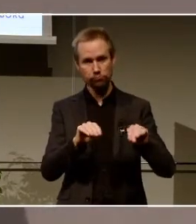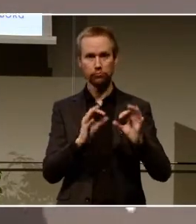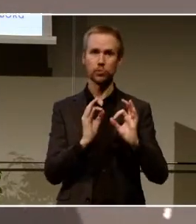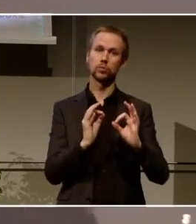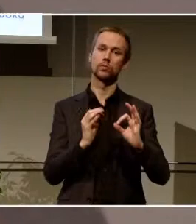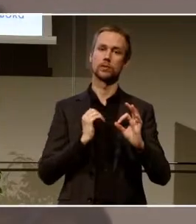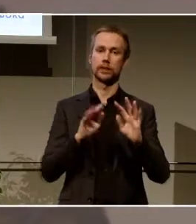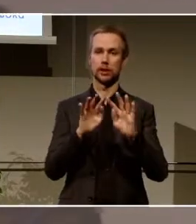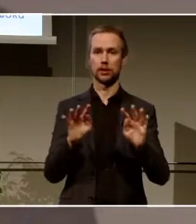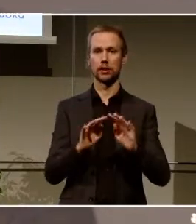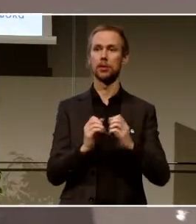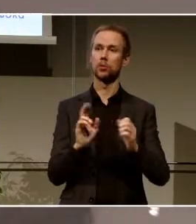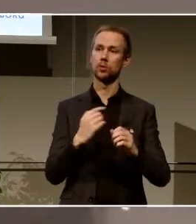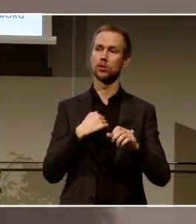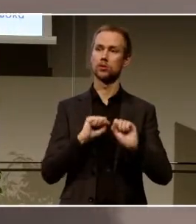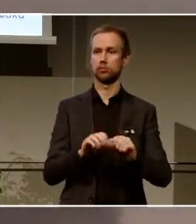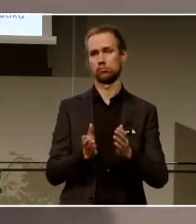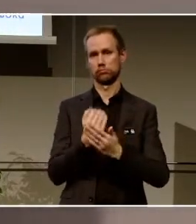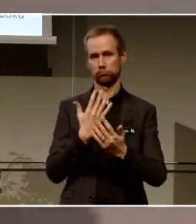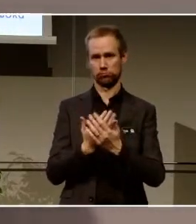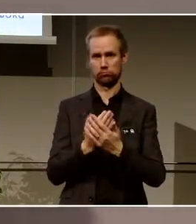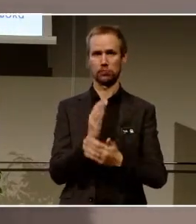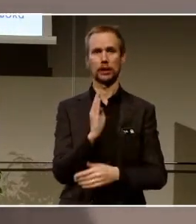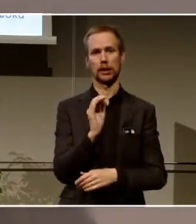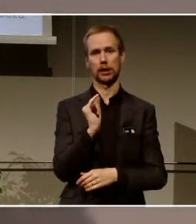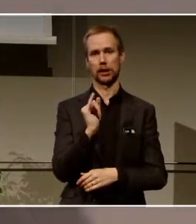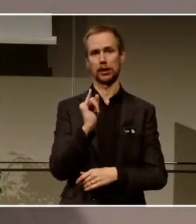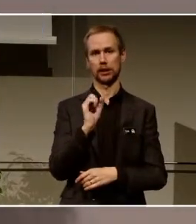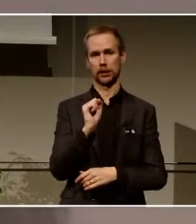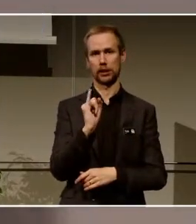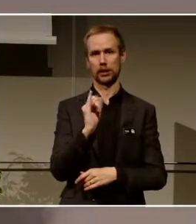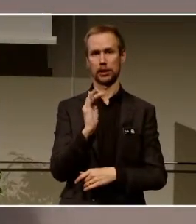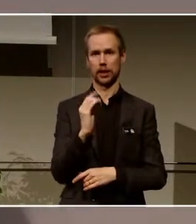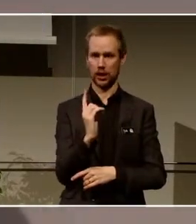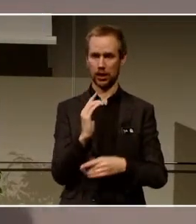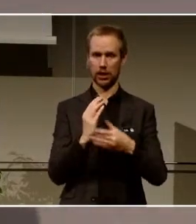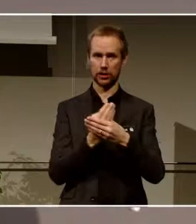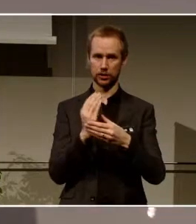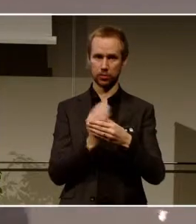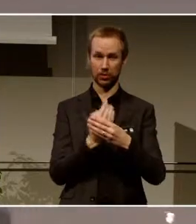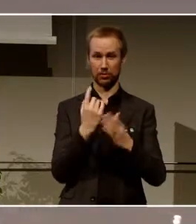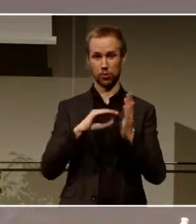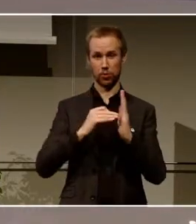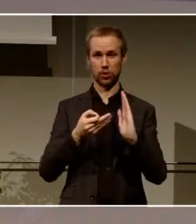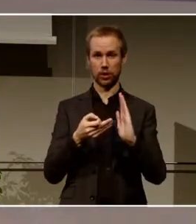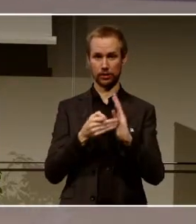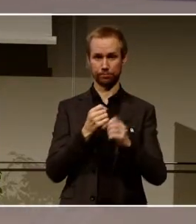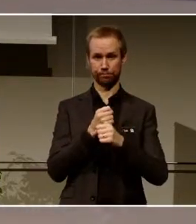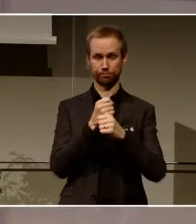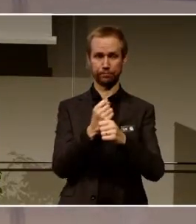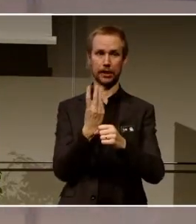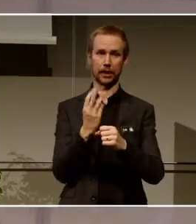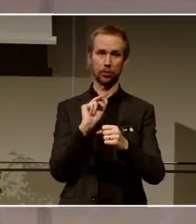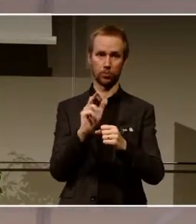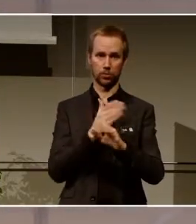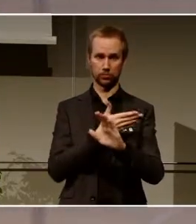Helsingborg. Det är ett treårigt projekt. Och vi